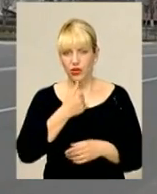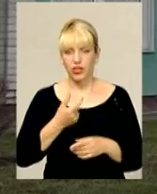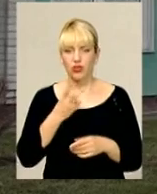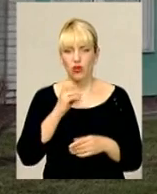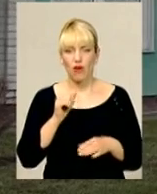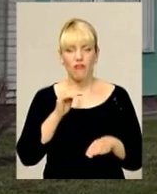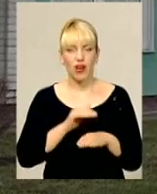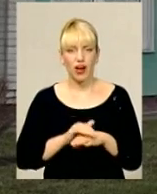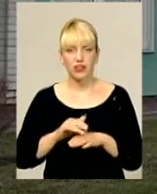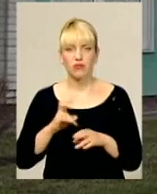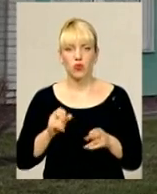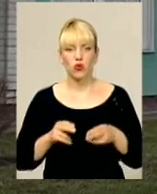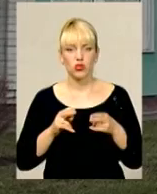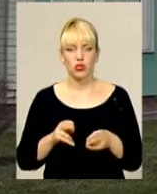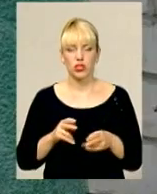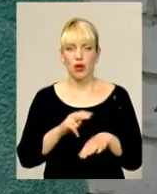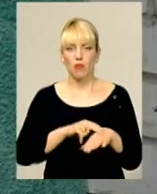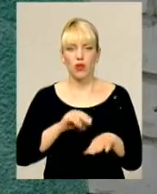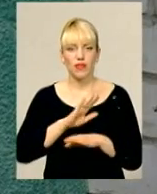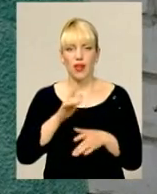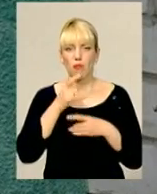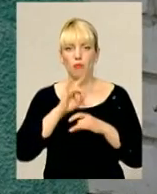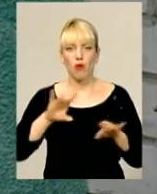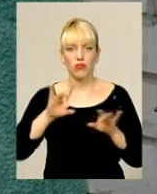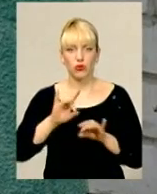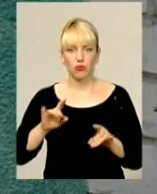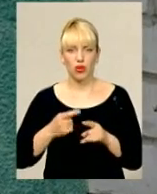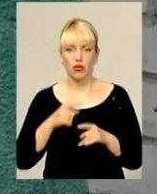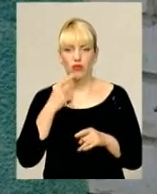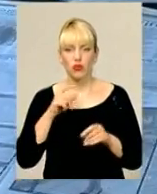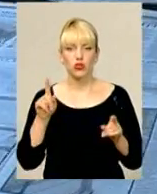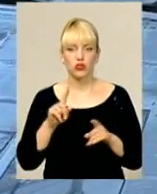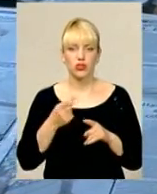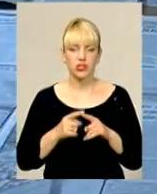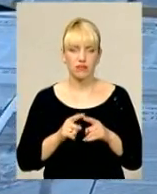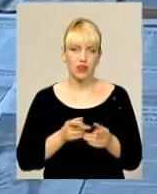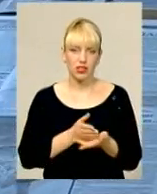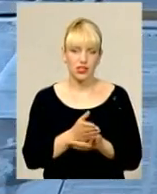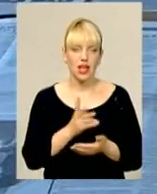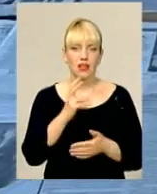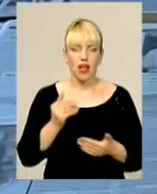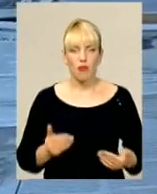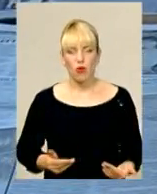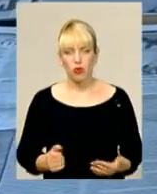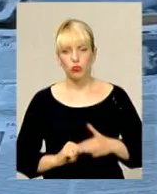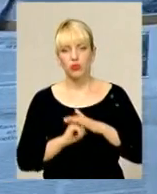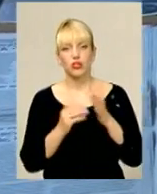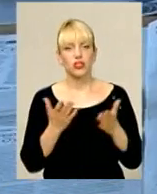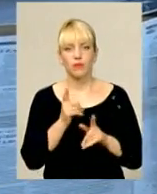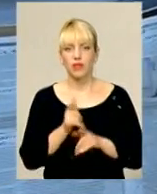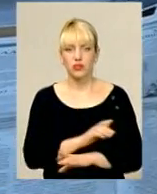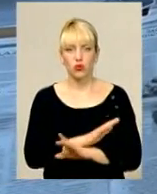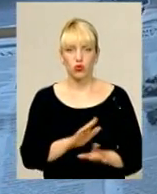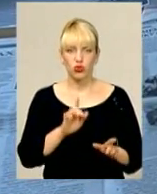про злочин правоохоронці не повідомляють. Схиляються, як і раніше, до версії на побутовому ґрунті. З чим категорично не